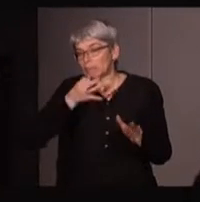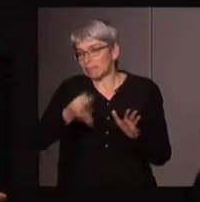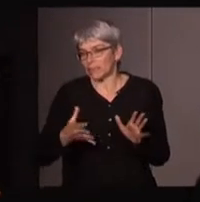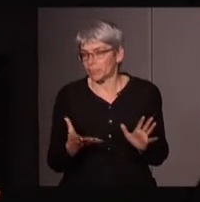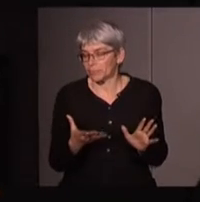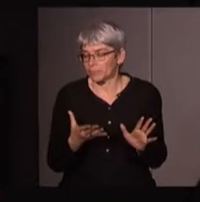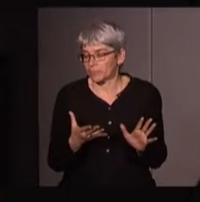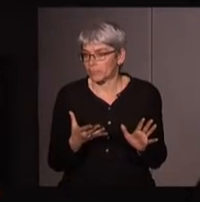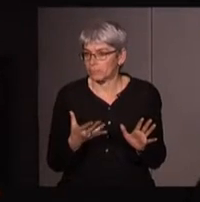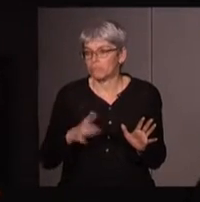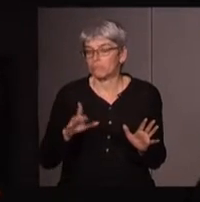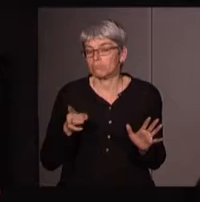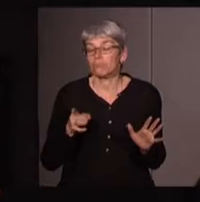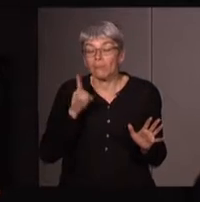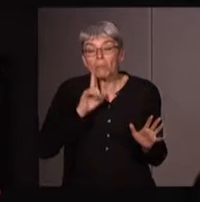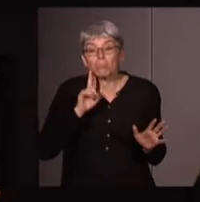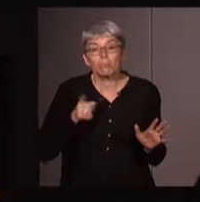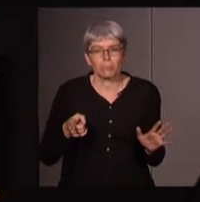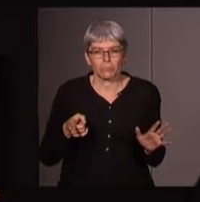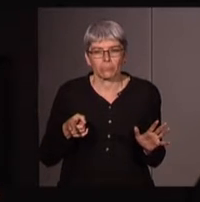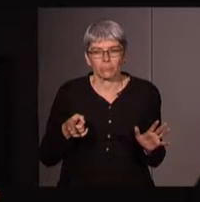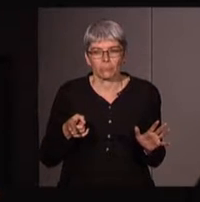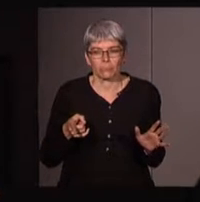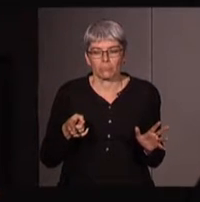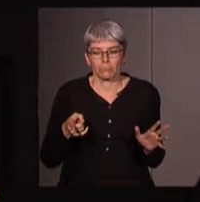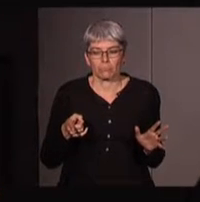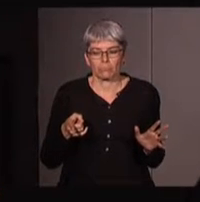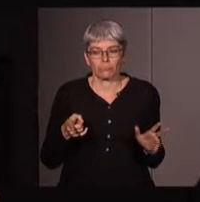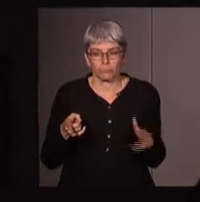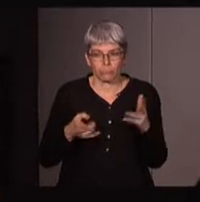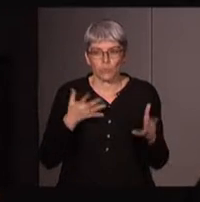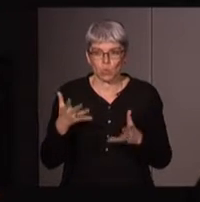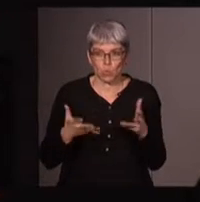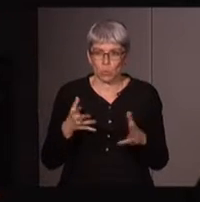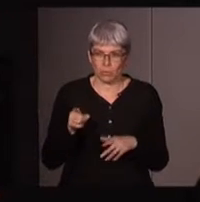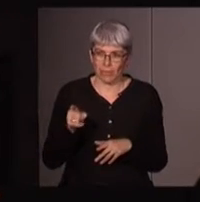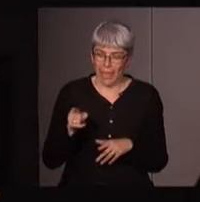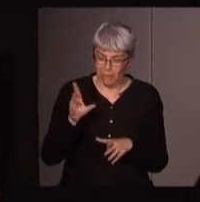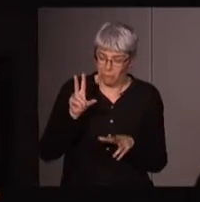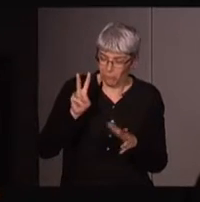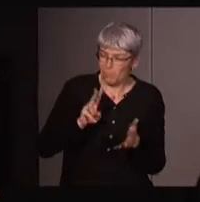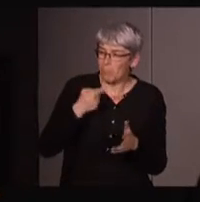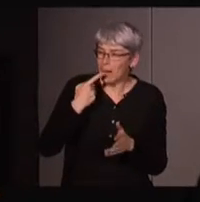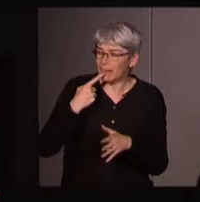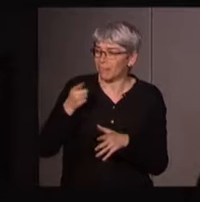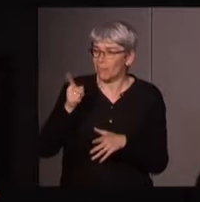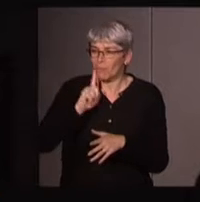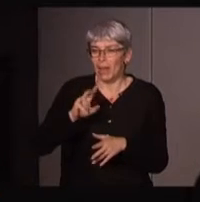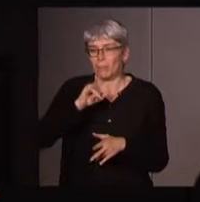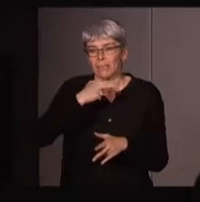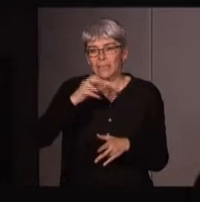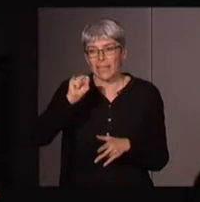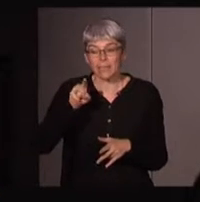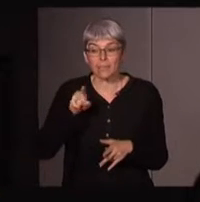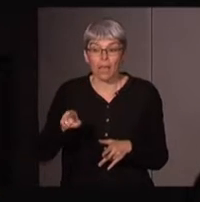et même par l'une d'entre elles qui est vraiment à l'origine notamment des Women's Pentagon Action dont vous a parlé, Bénédicte, qui'appelle Inestra